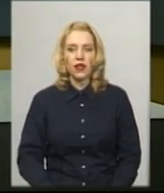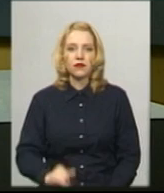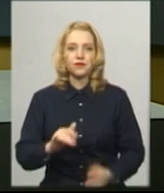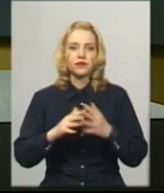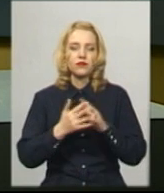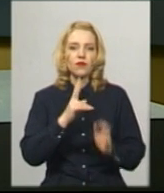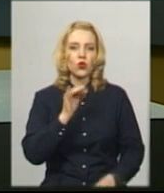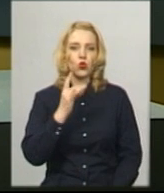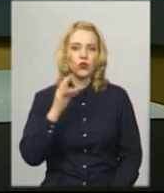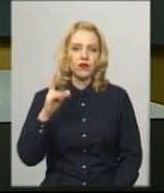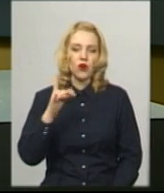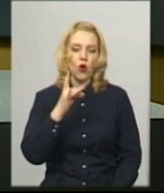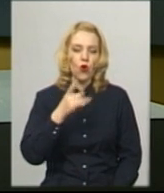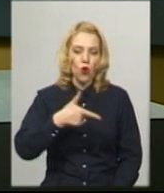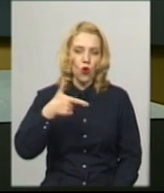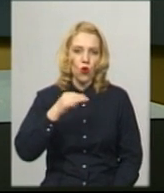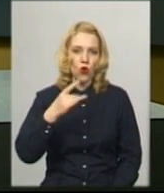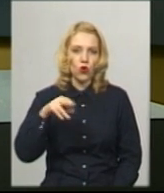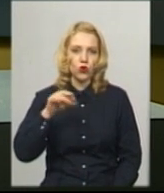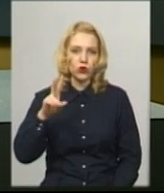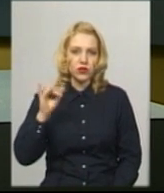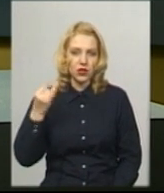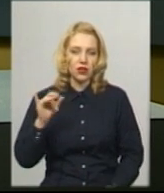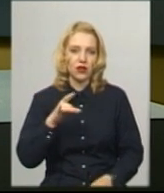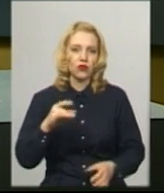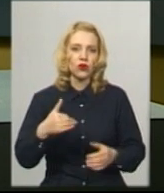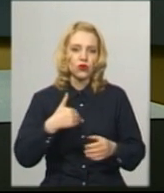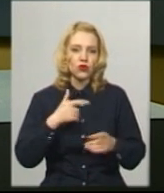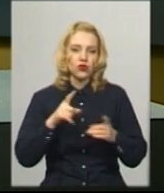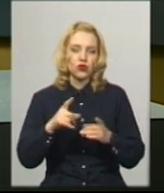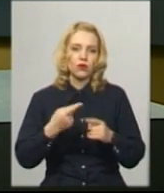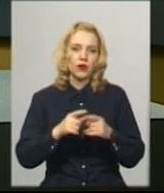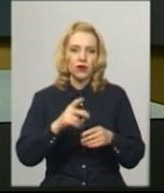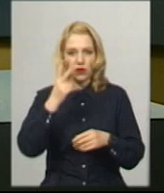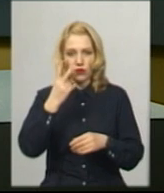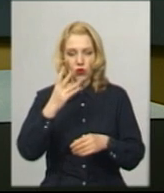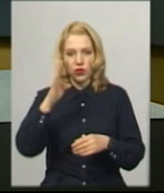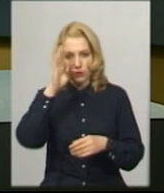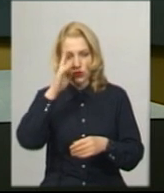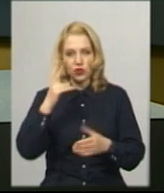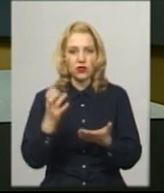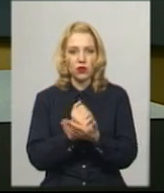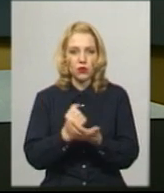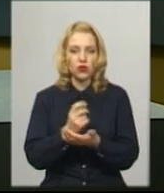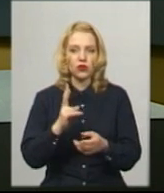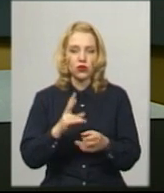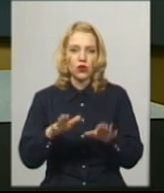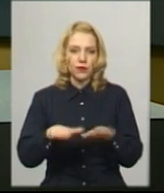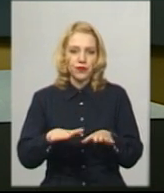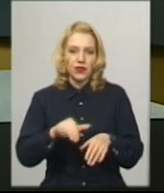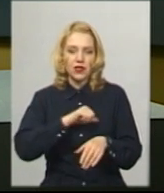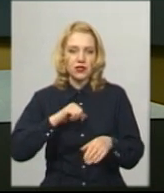селі Кунів Городоцького району селяни хочуть, аби межі населеного пункту покинули двоє заробітчан, які тут розмістилися на